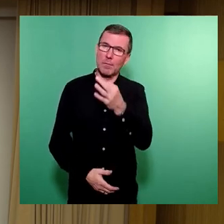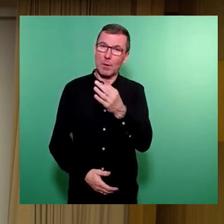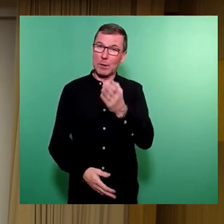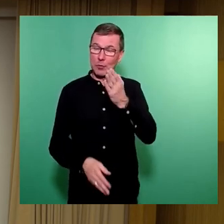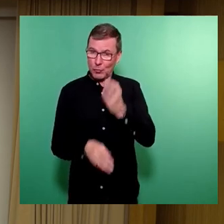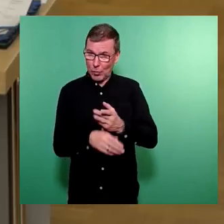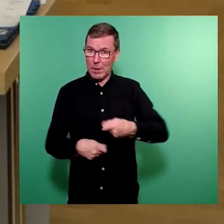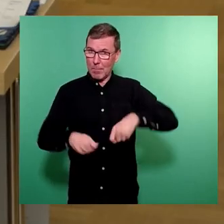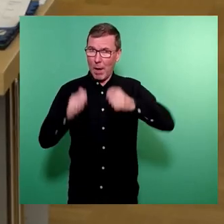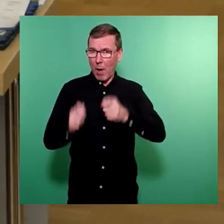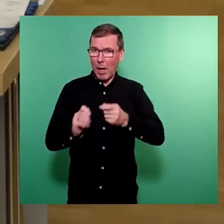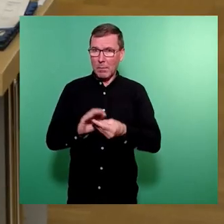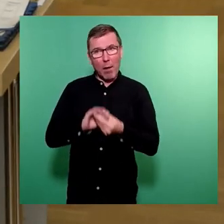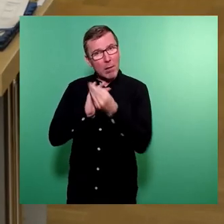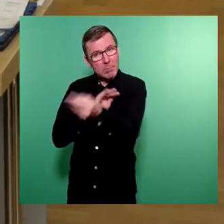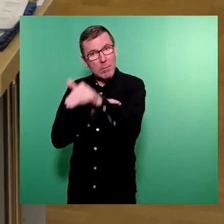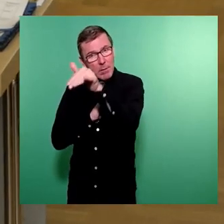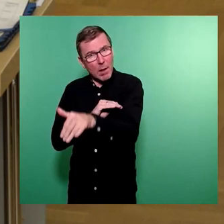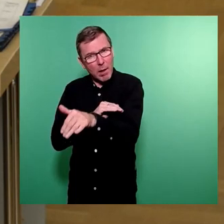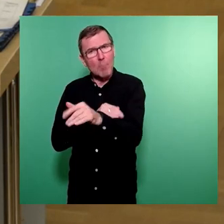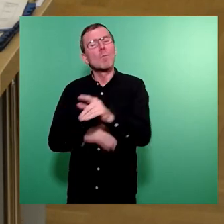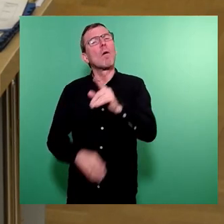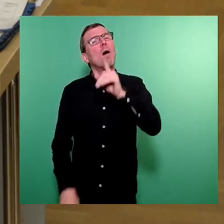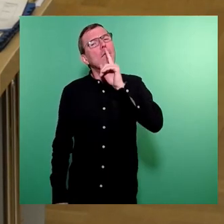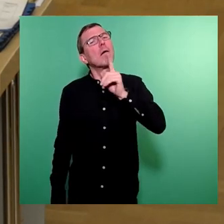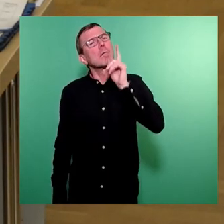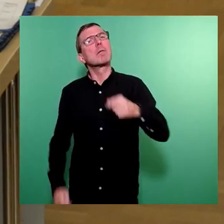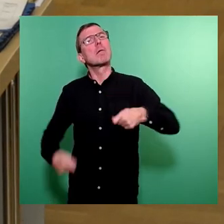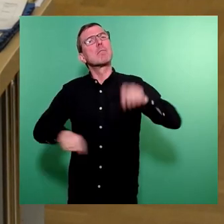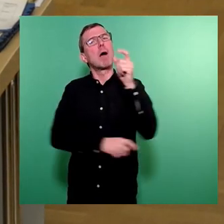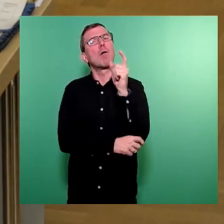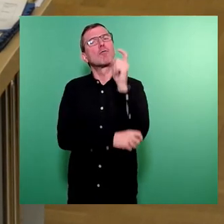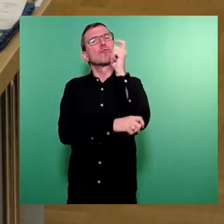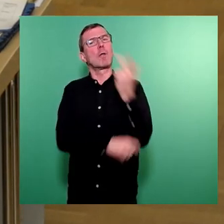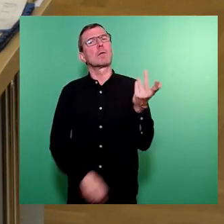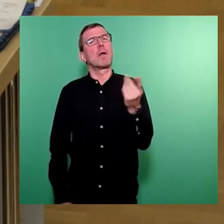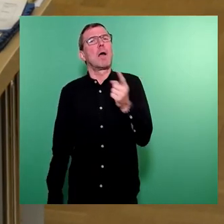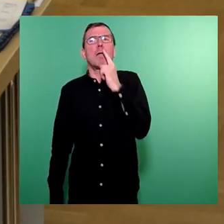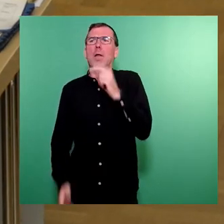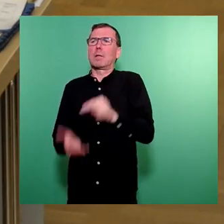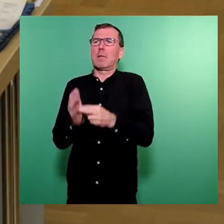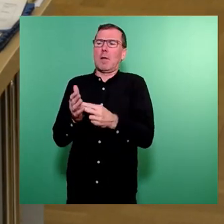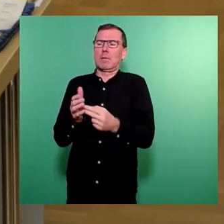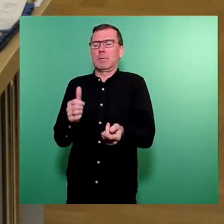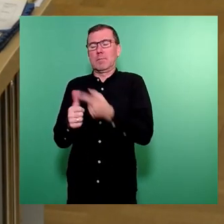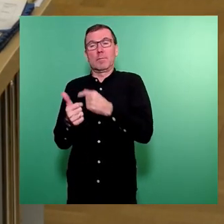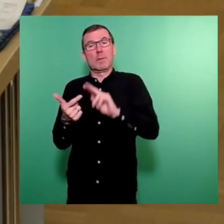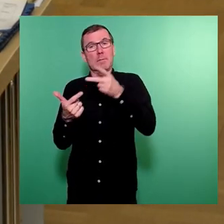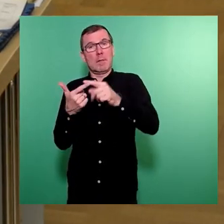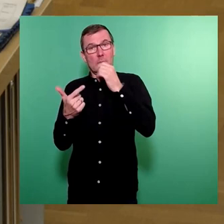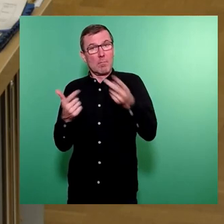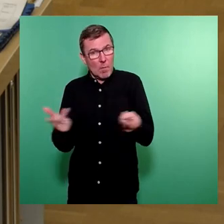Bauantrag eingereicht und wann mit ist der Baustart? Und zweite Frage ist, wurden Fördermittel